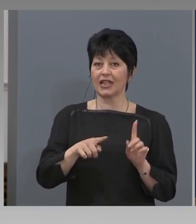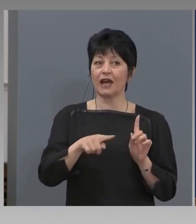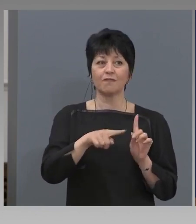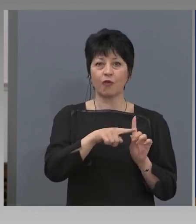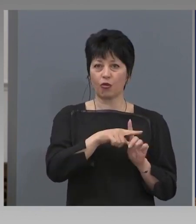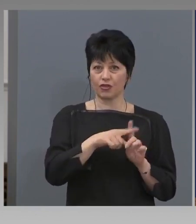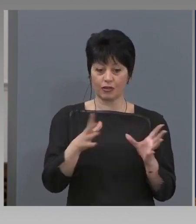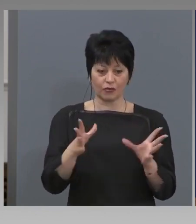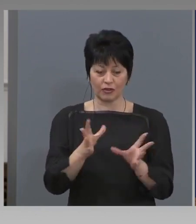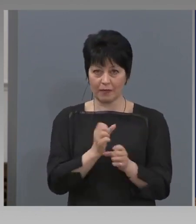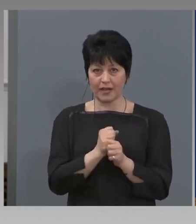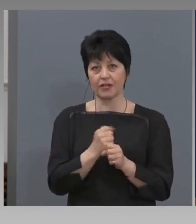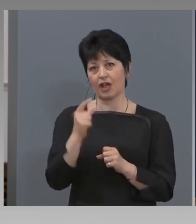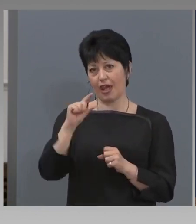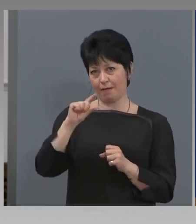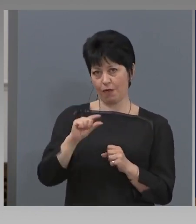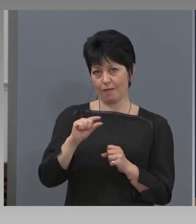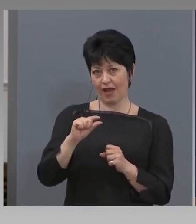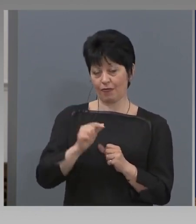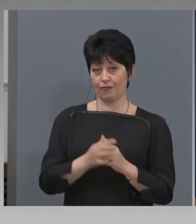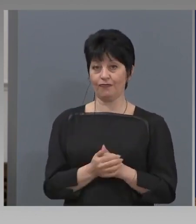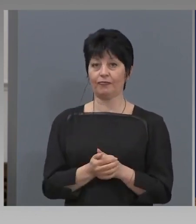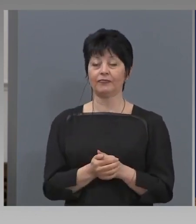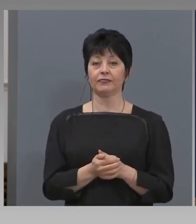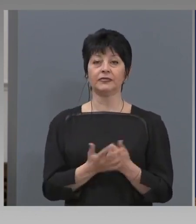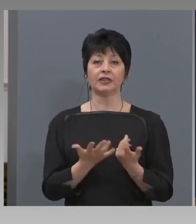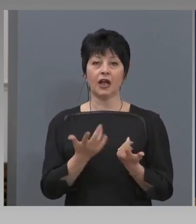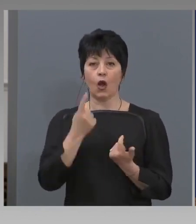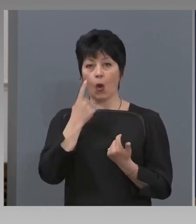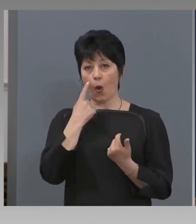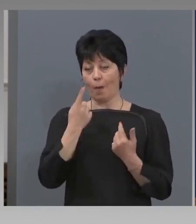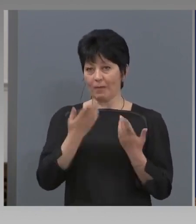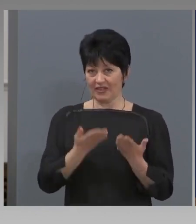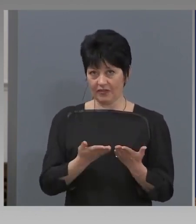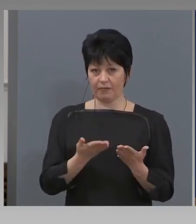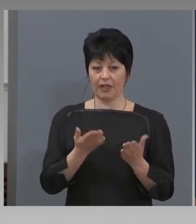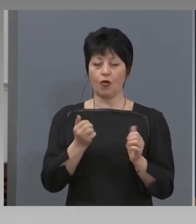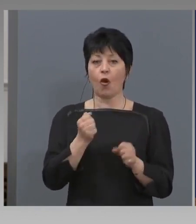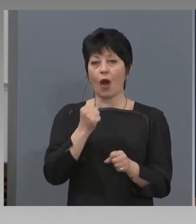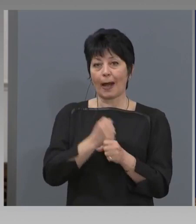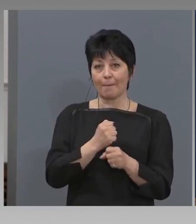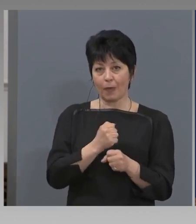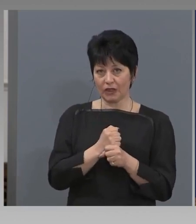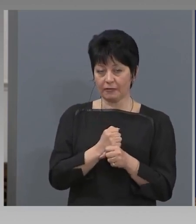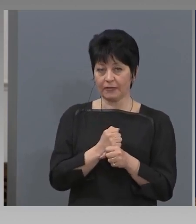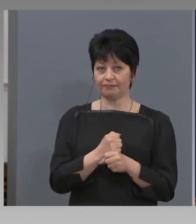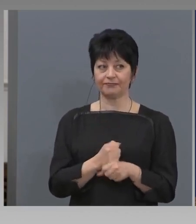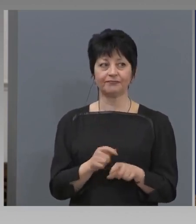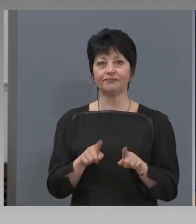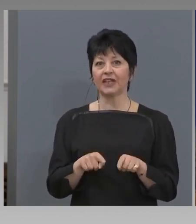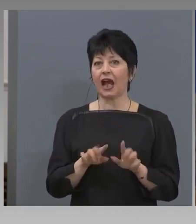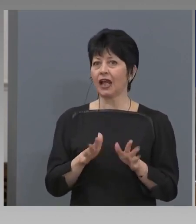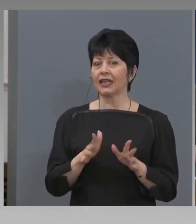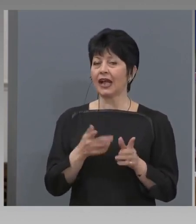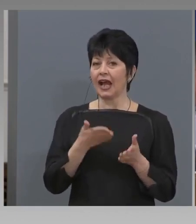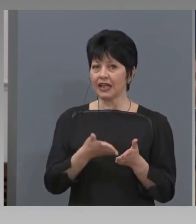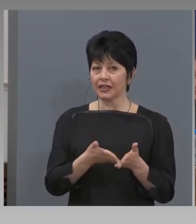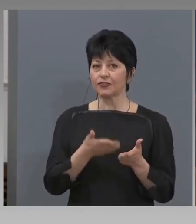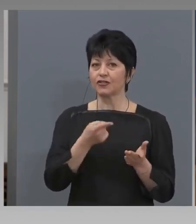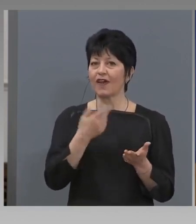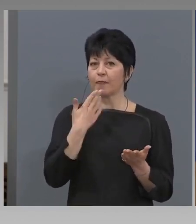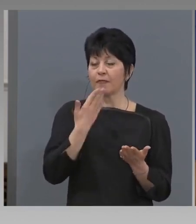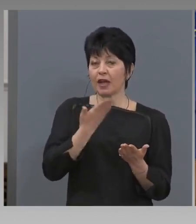малък. Тогава трябва да се 3 или 3. Опитвали сме го, работиме го и знаем за който. Така или иначе, това е едно